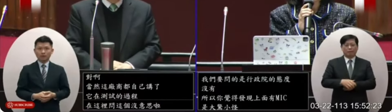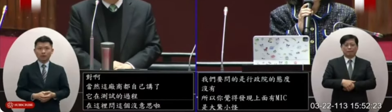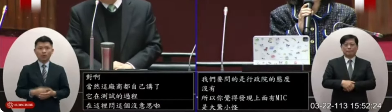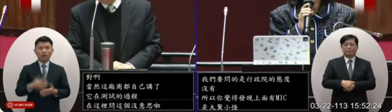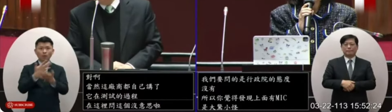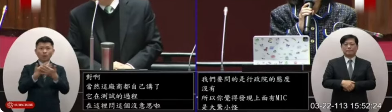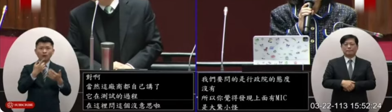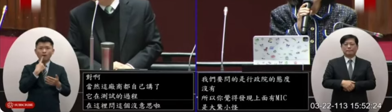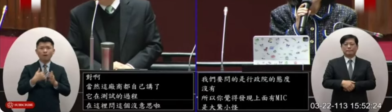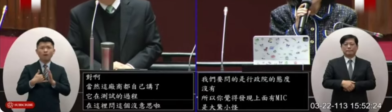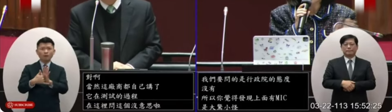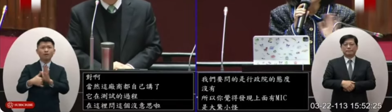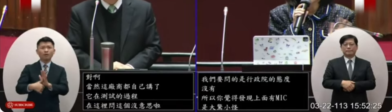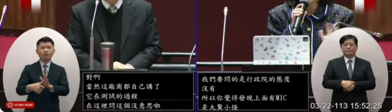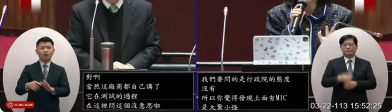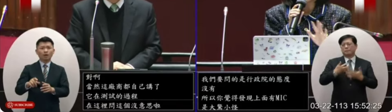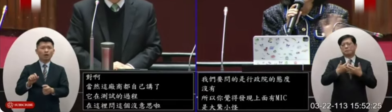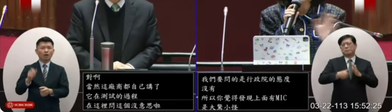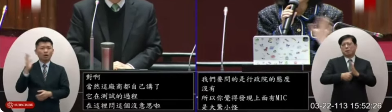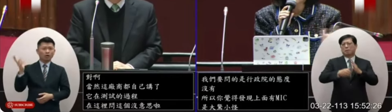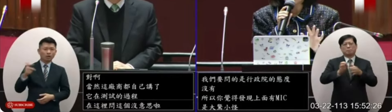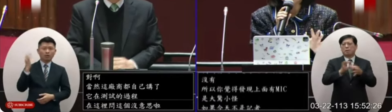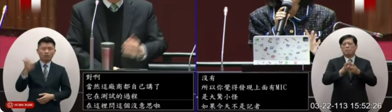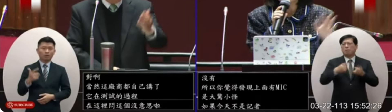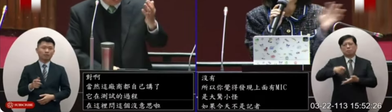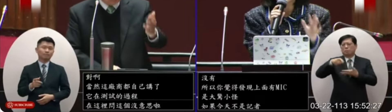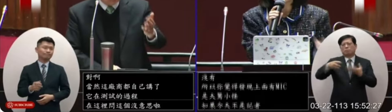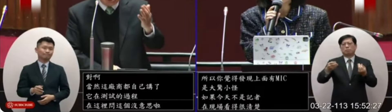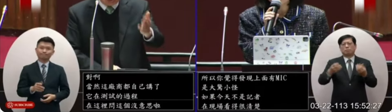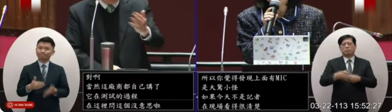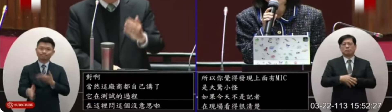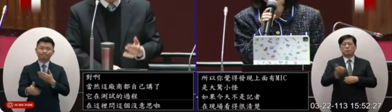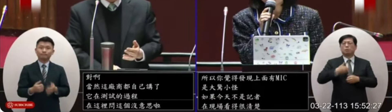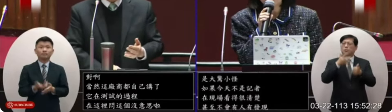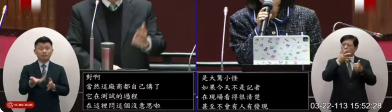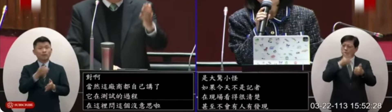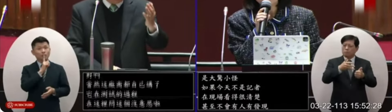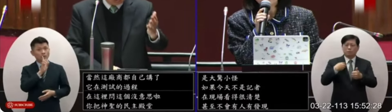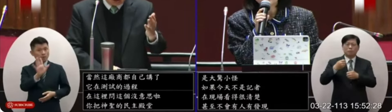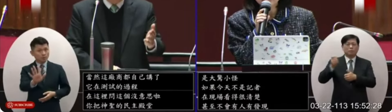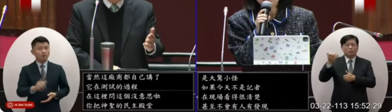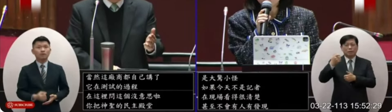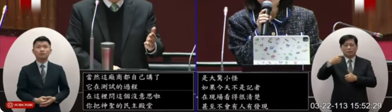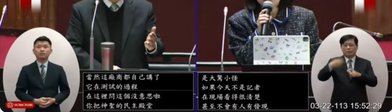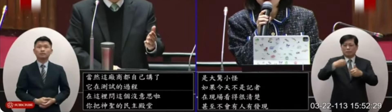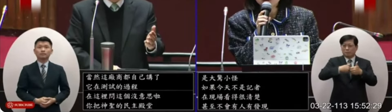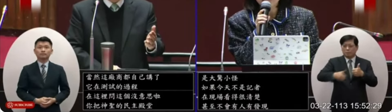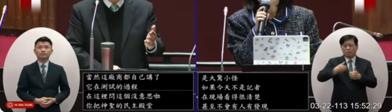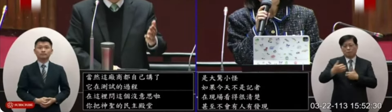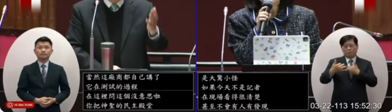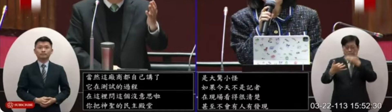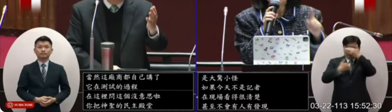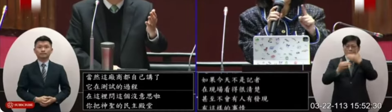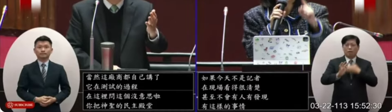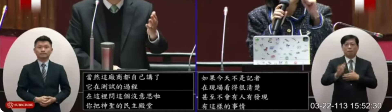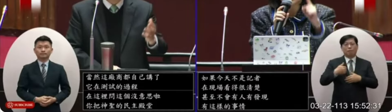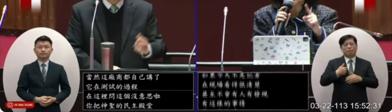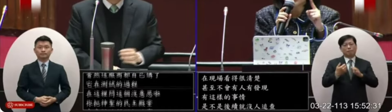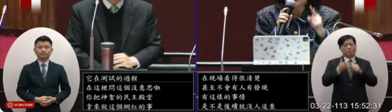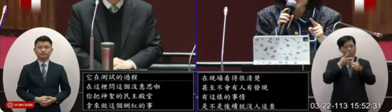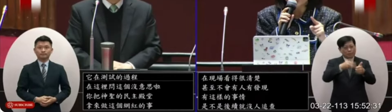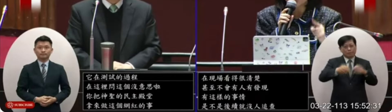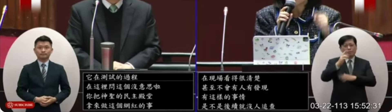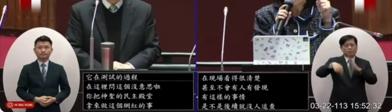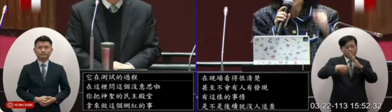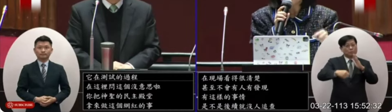網紅的事這個跟網紅沒有關係我沒有提到網紅剛才就講啦我剛才不要摘到我的頭上我是要